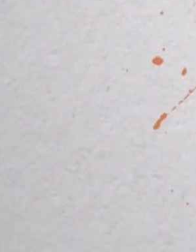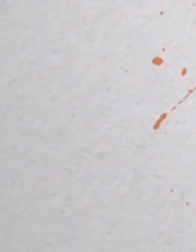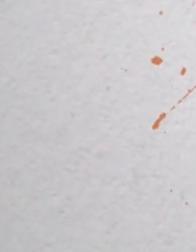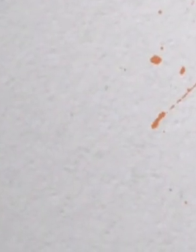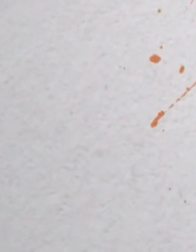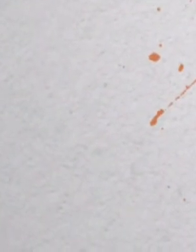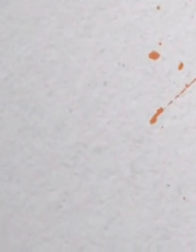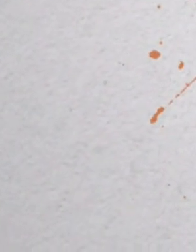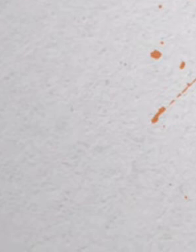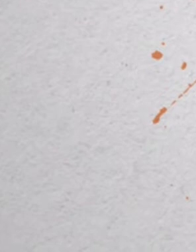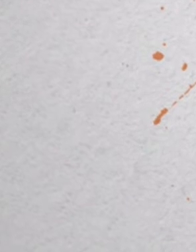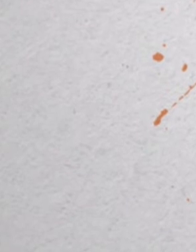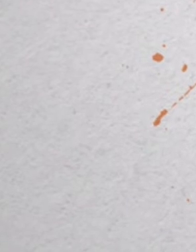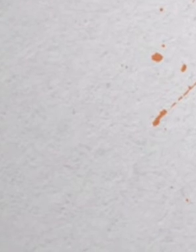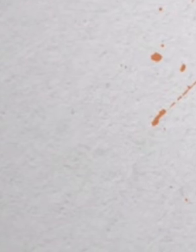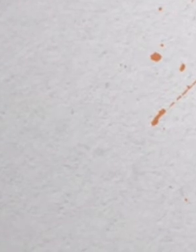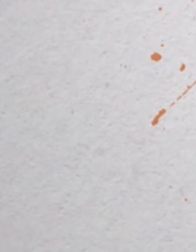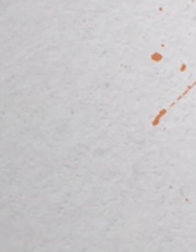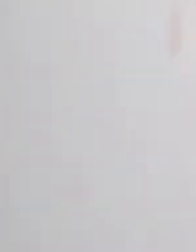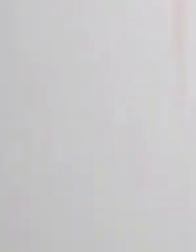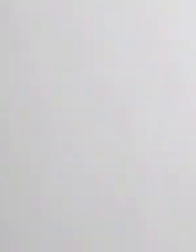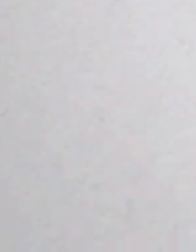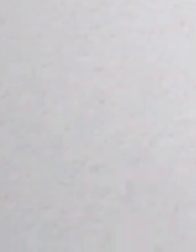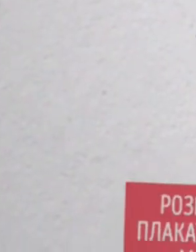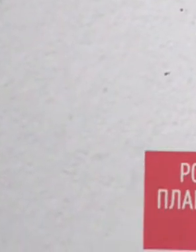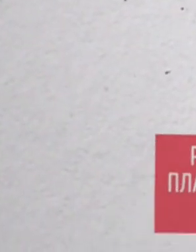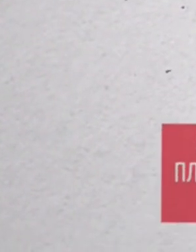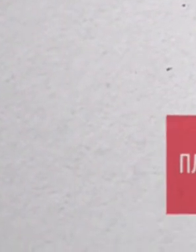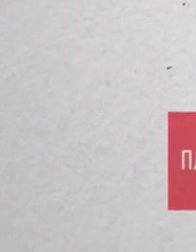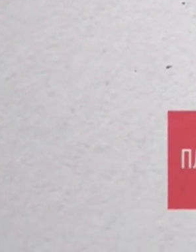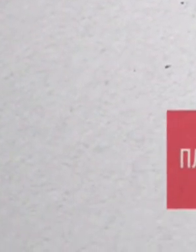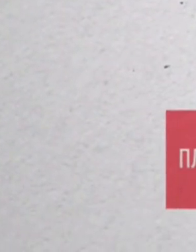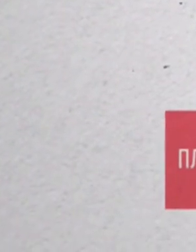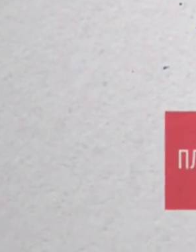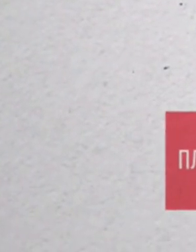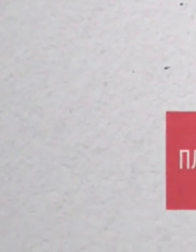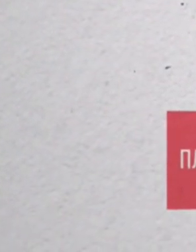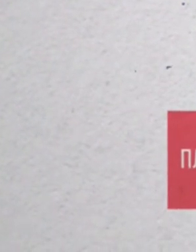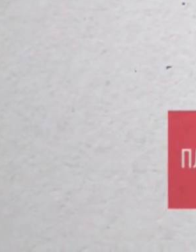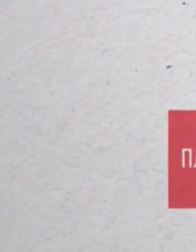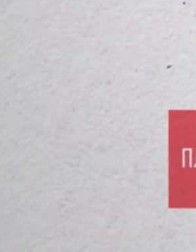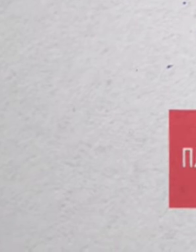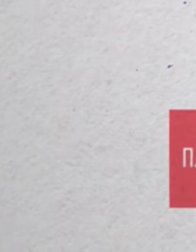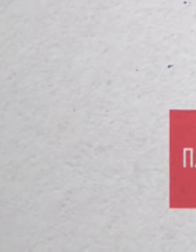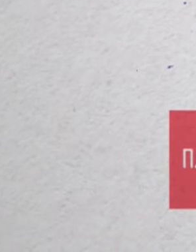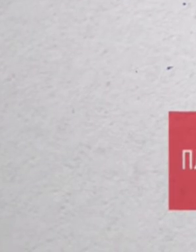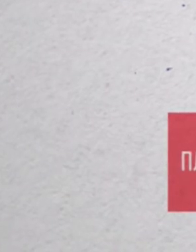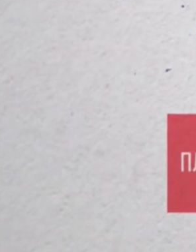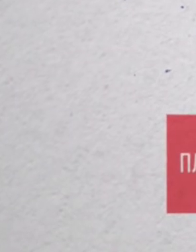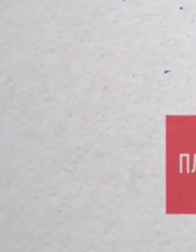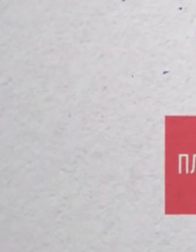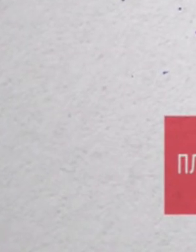виступів, інтерв'ю, інших публікацій та повідомлень Розповсюдження виборчих листівок, плакатів та інших друкованих